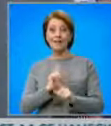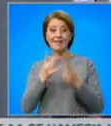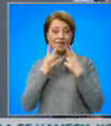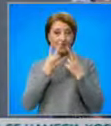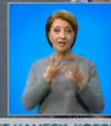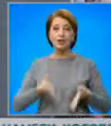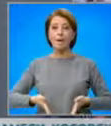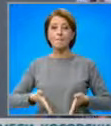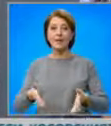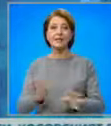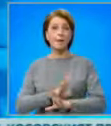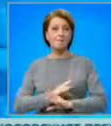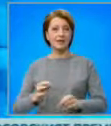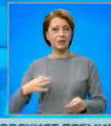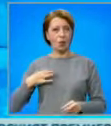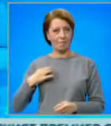безопасен.